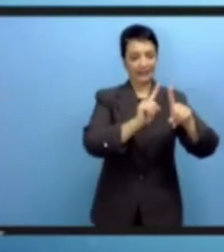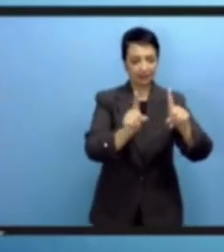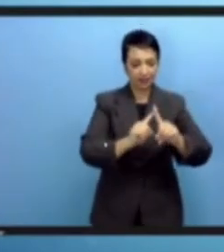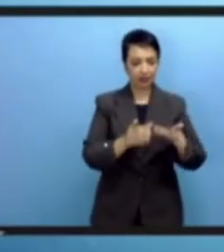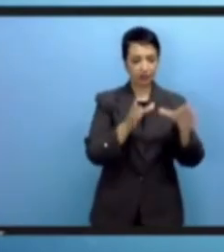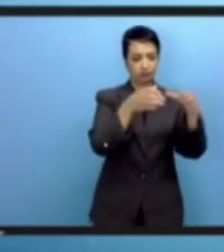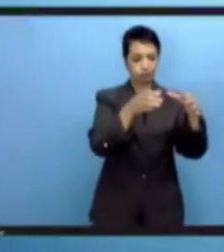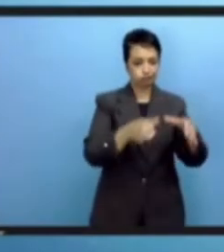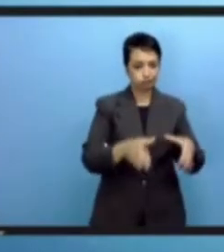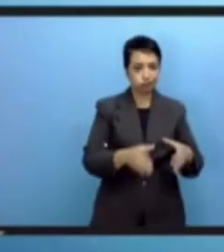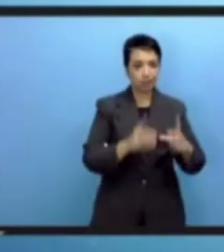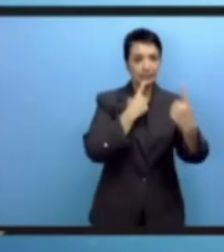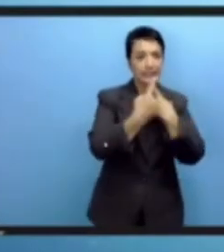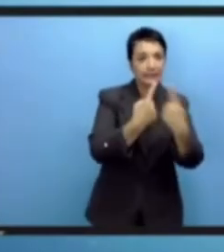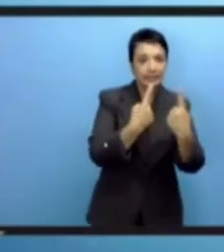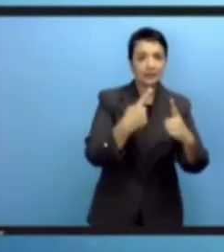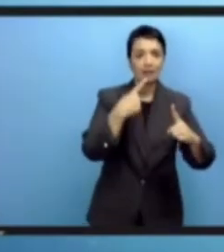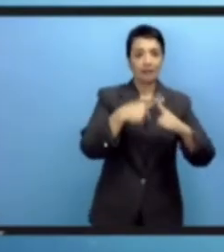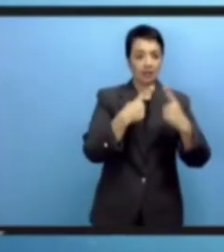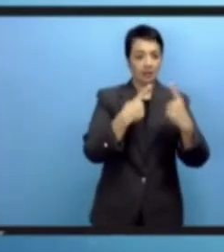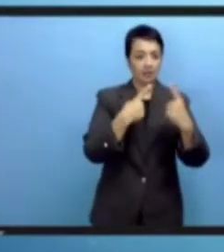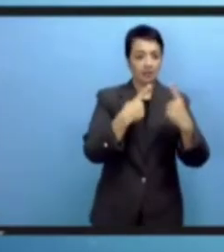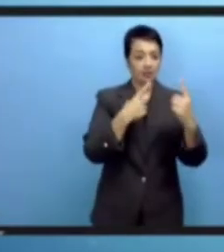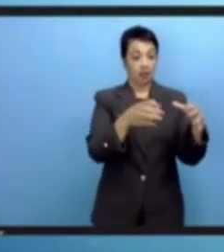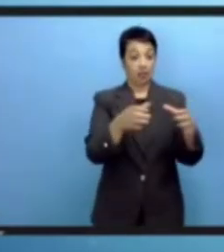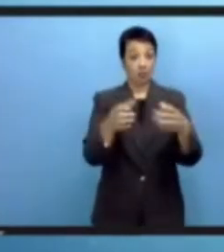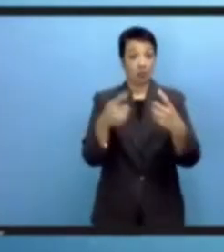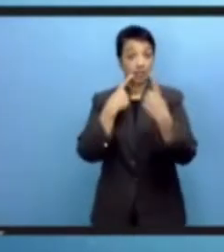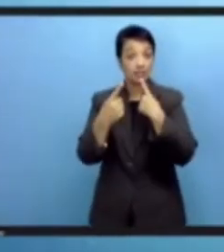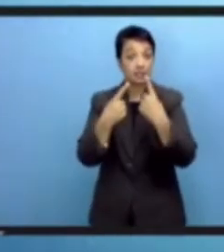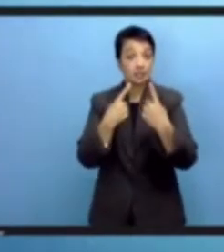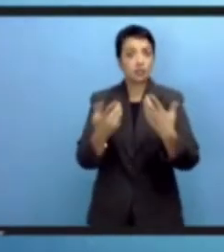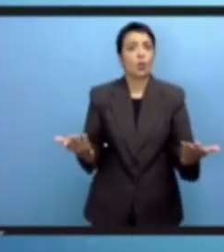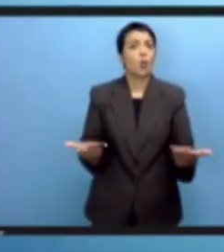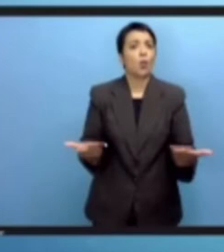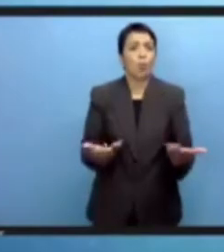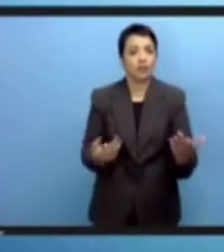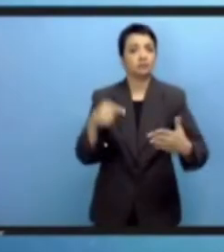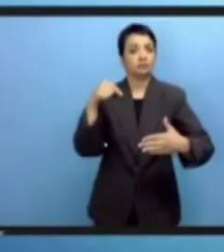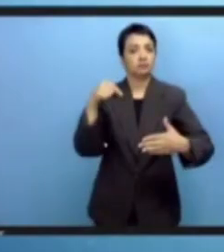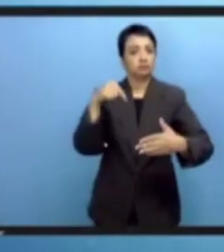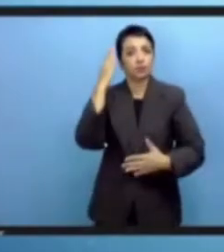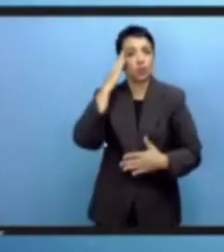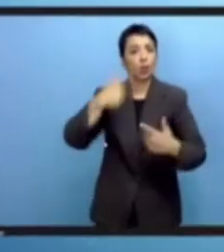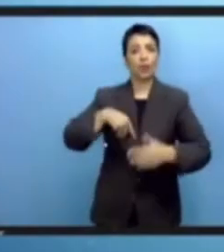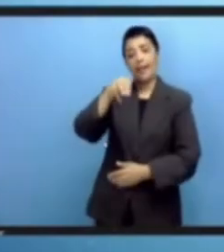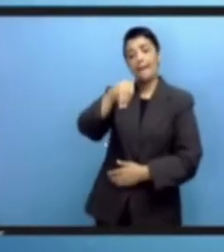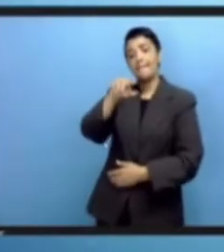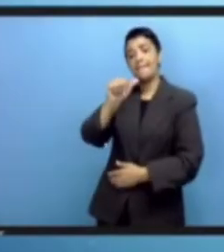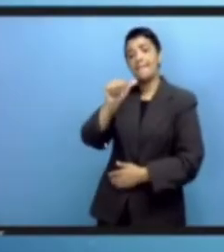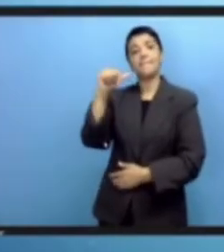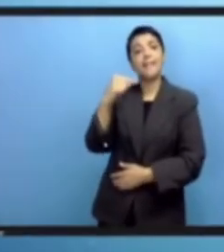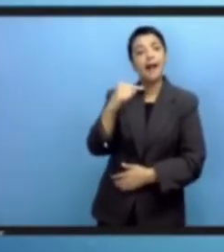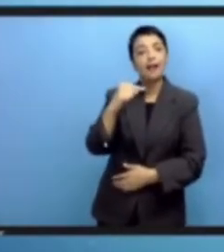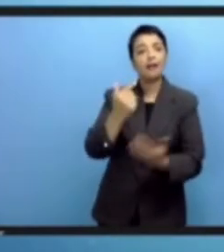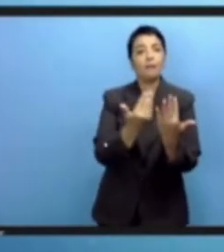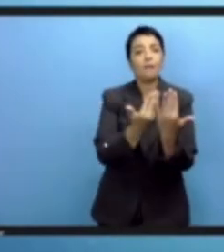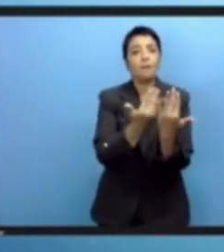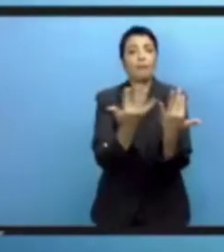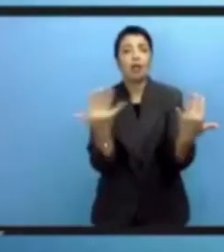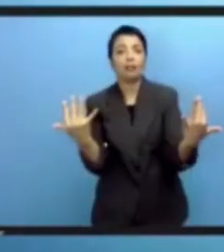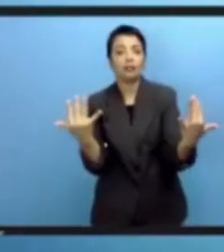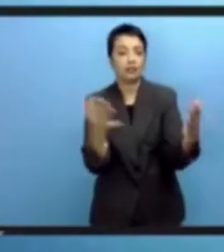المختلفة من خلال الجلسات والمناقشات والمباحثات في إطار الفريق